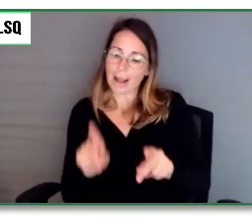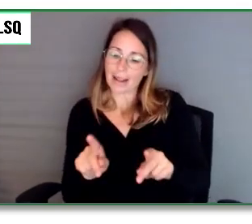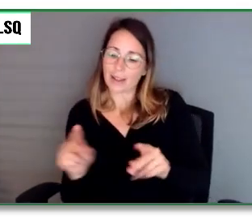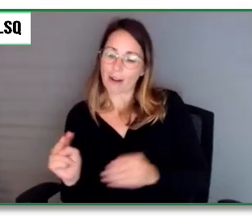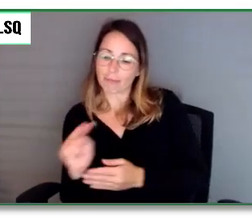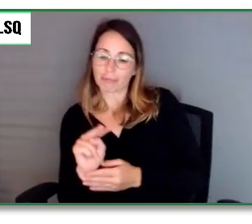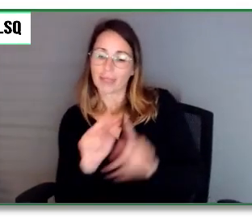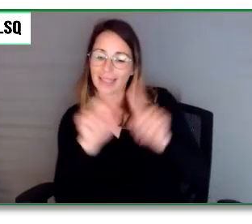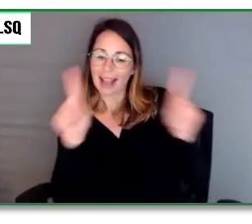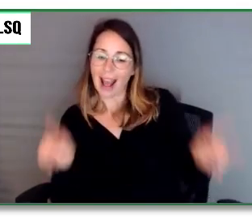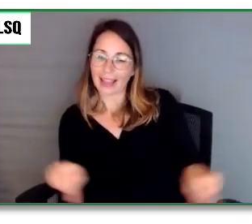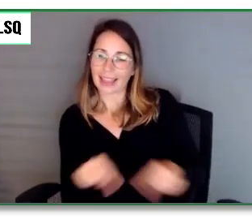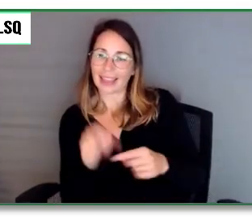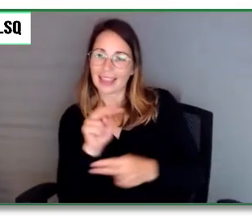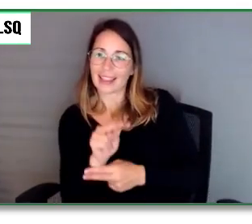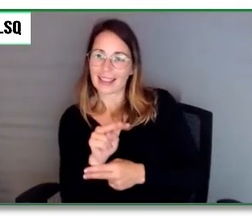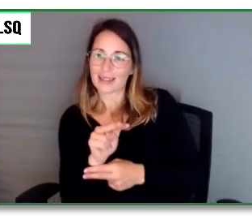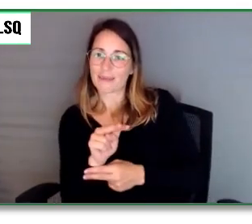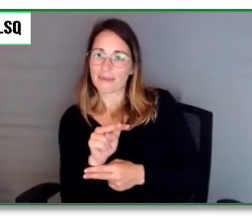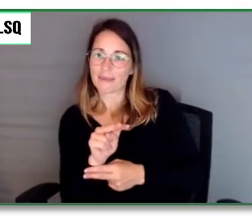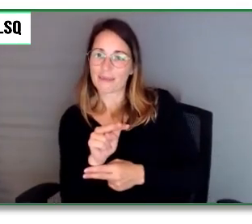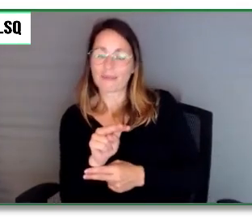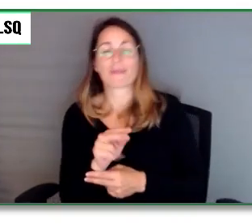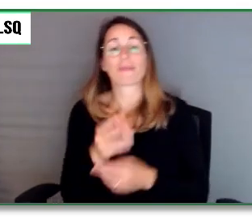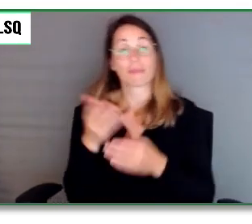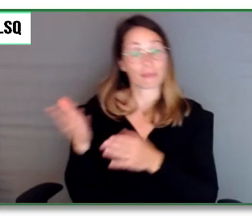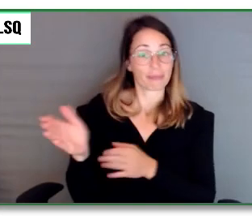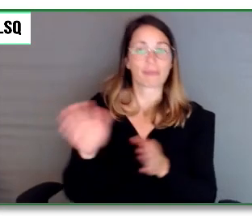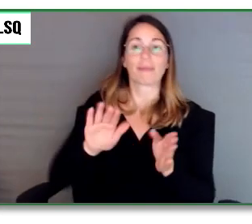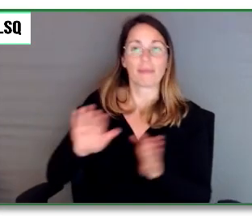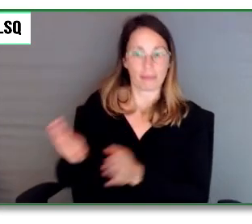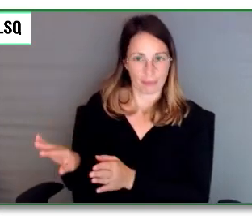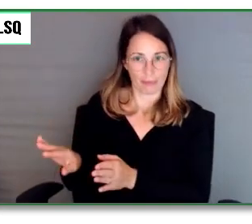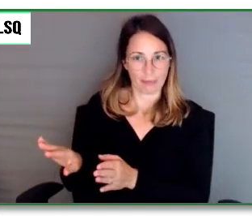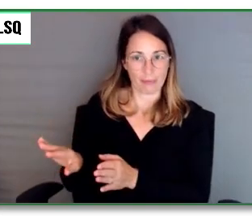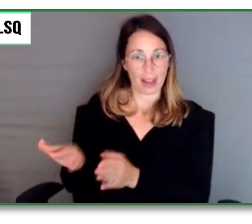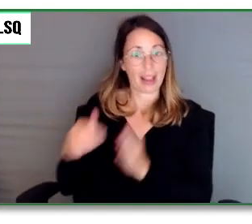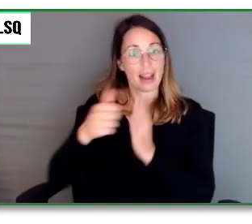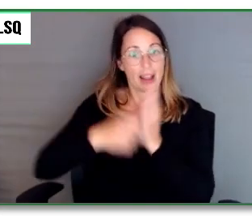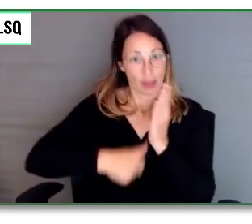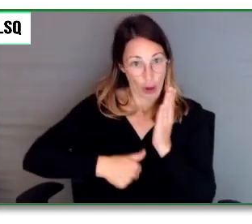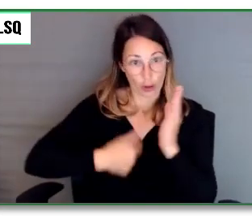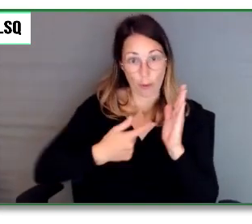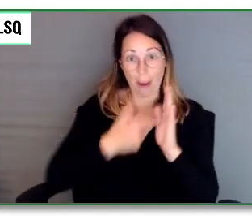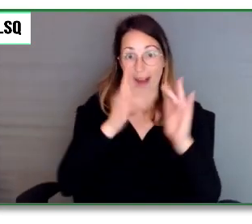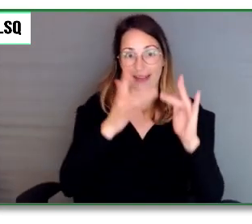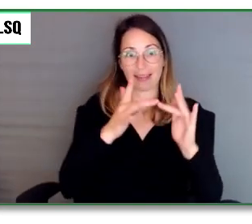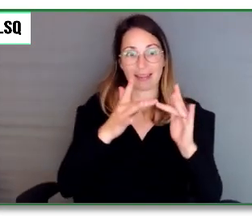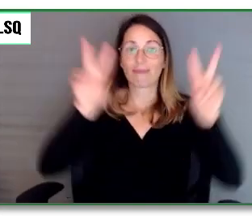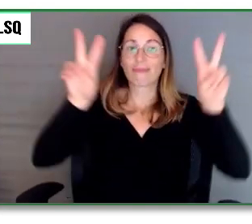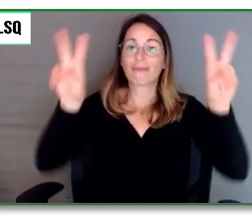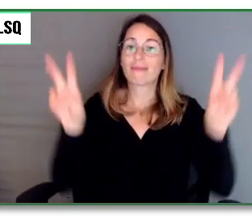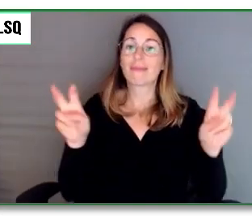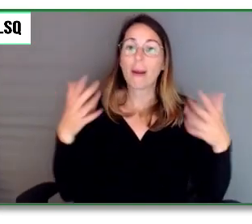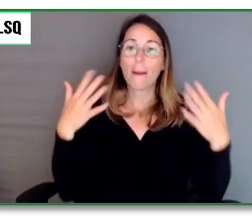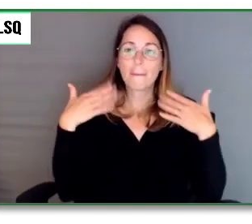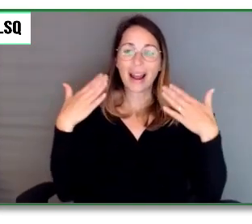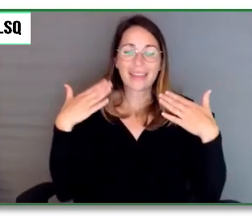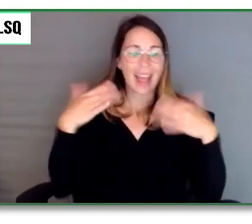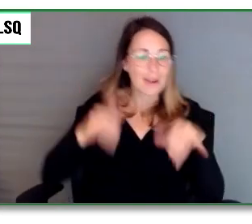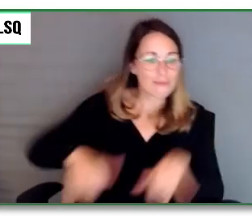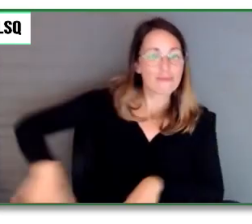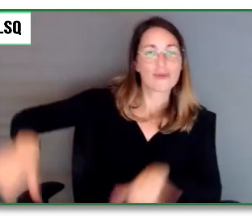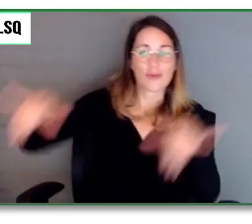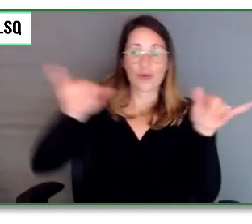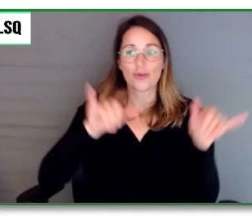Ensuite, alors nous avons des documents en ligne, dont un qui s'appelle le plein air pour tous. C'est seulement en français pour l'instant. Néanmoins, il